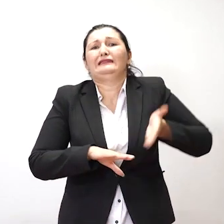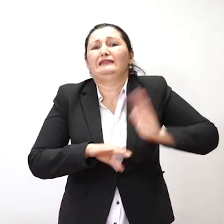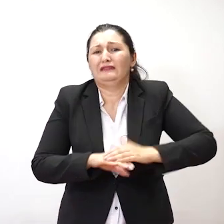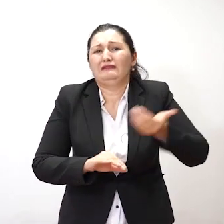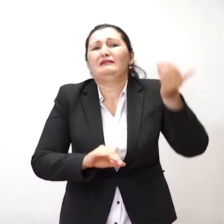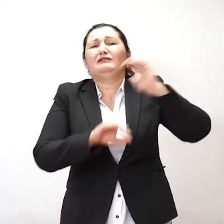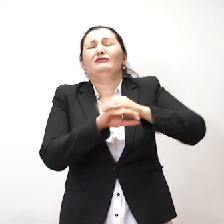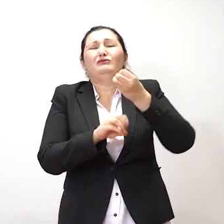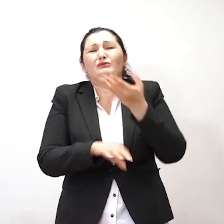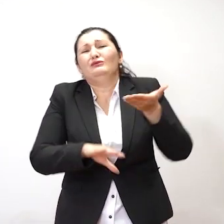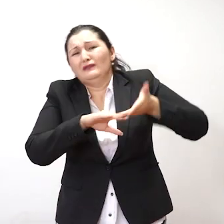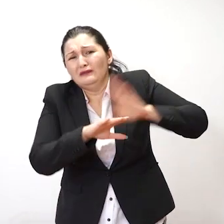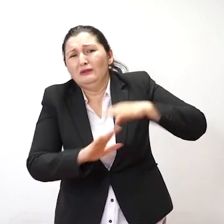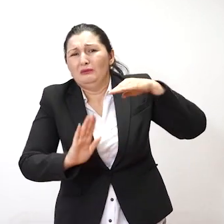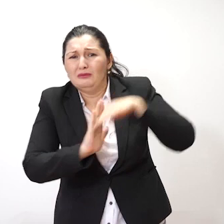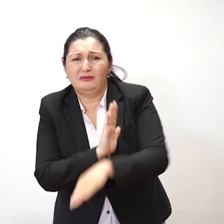وزنی مرلتید